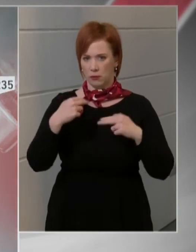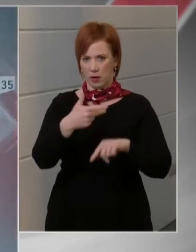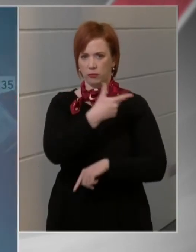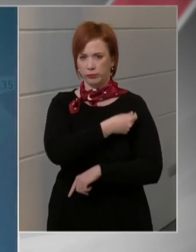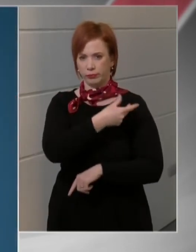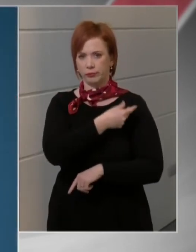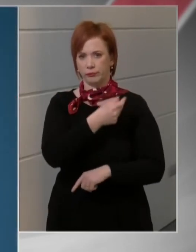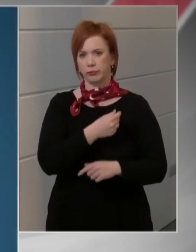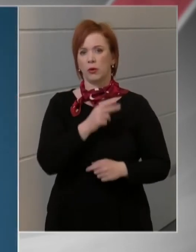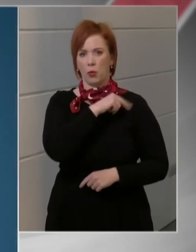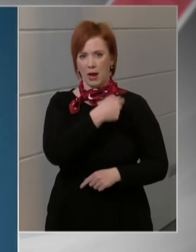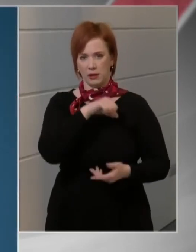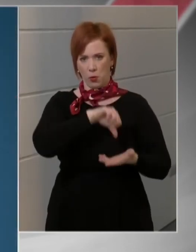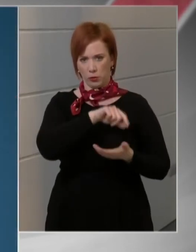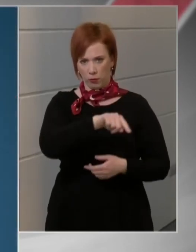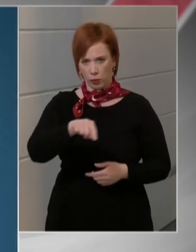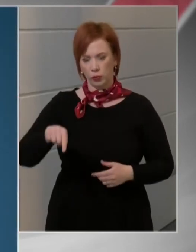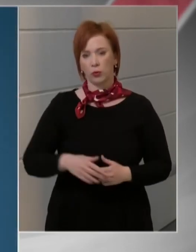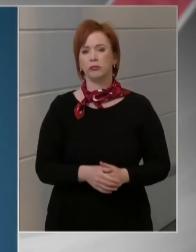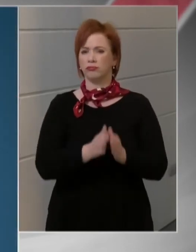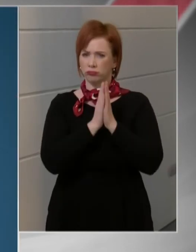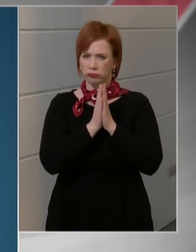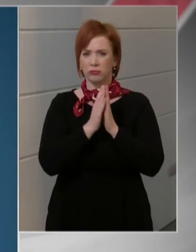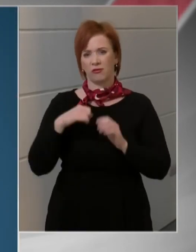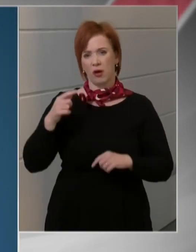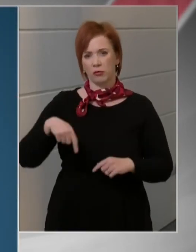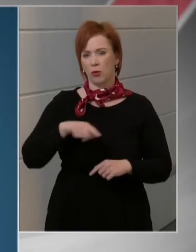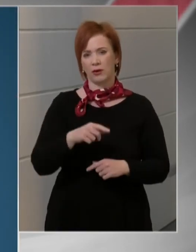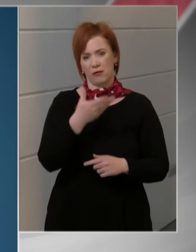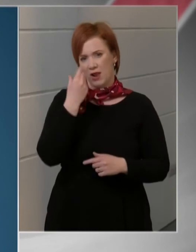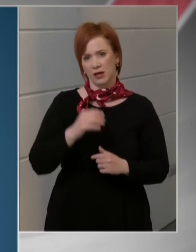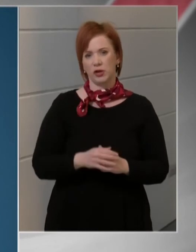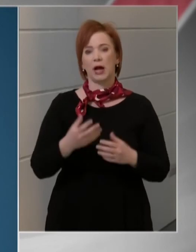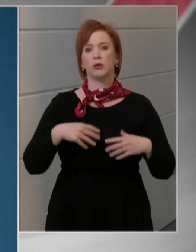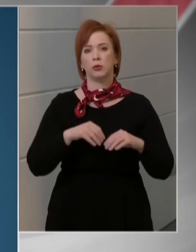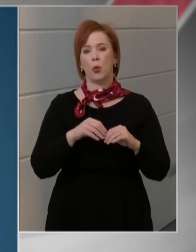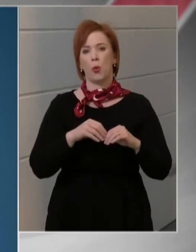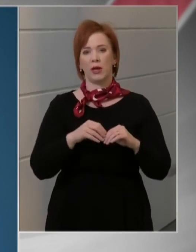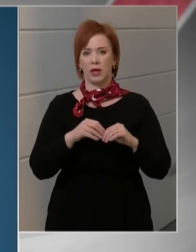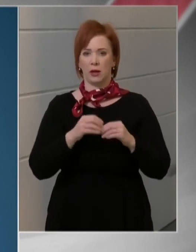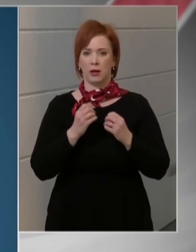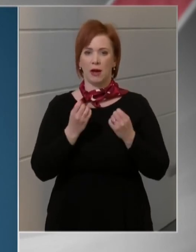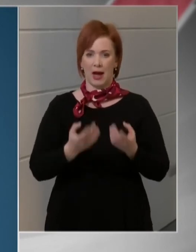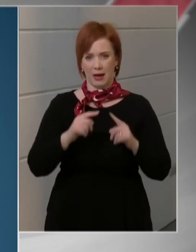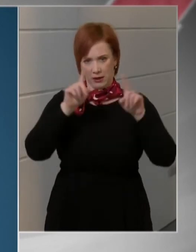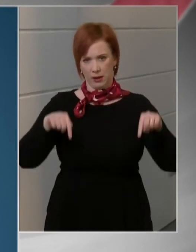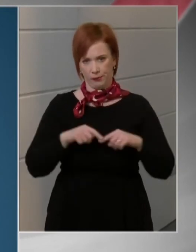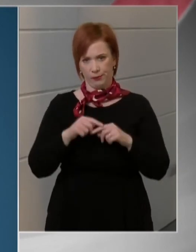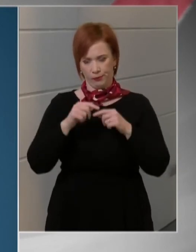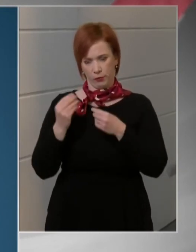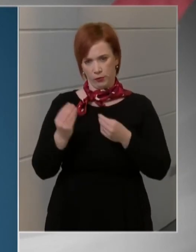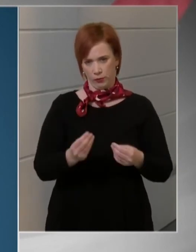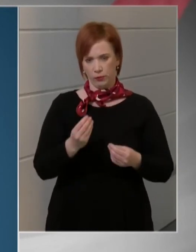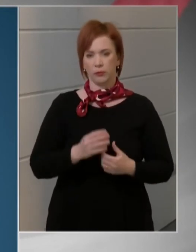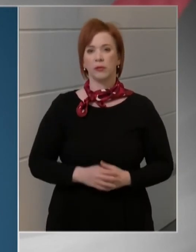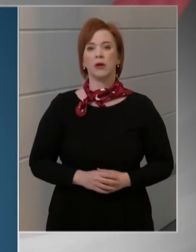oltópontokon. Kérjük őket, hogy ne felejtsék otthon a szülői beleegyező nyilatkozatokat. Korlátozott mennyiségben